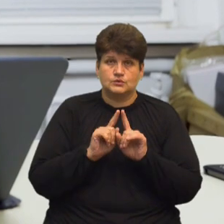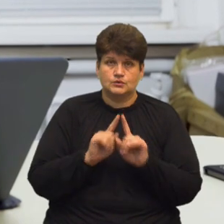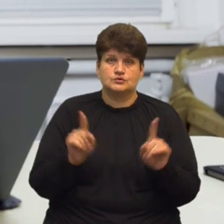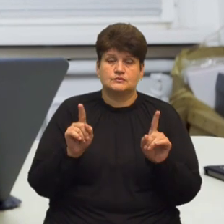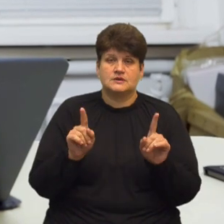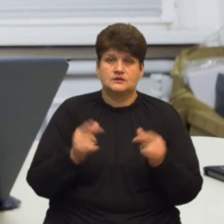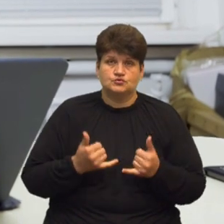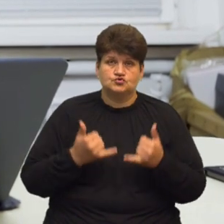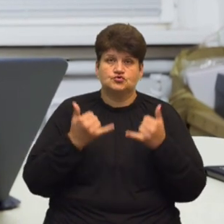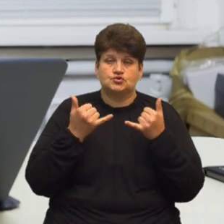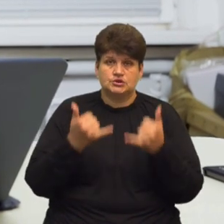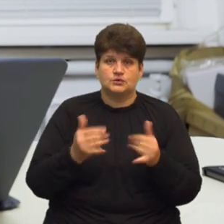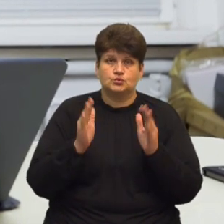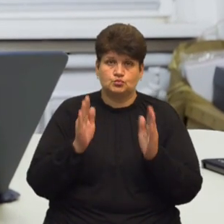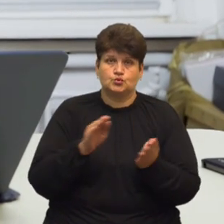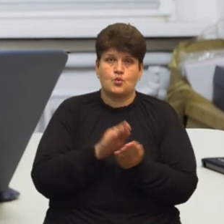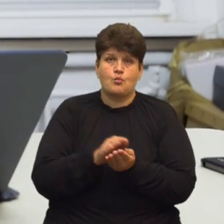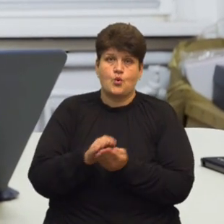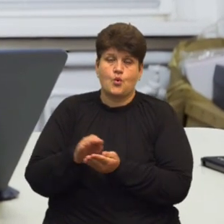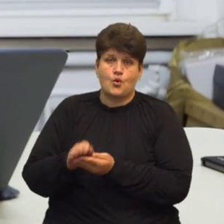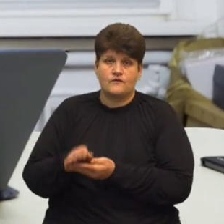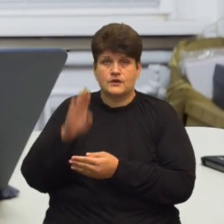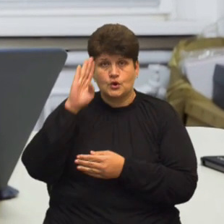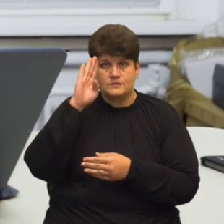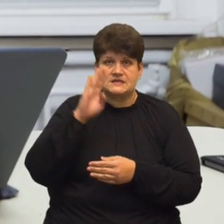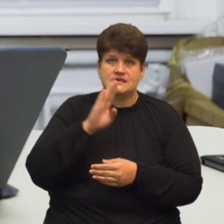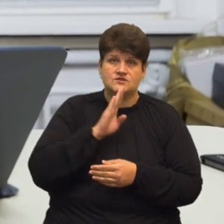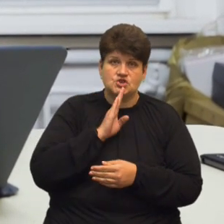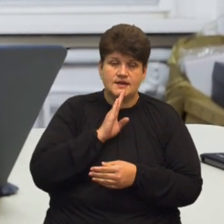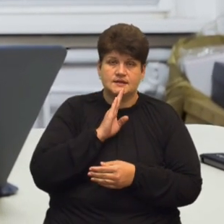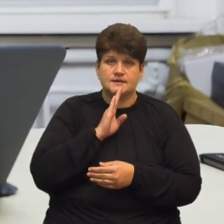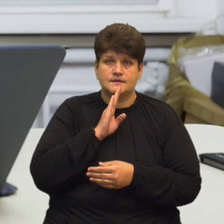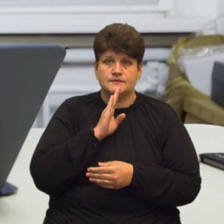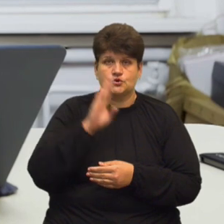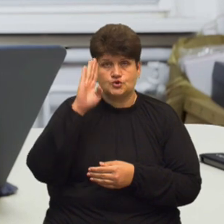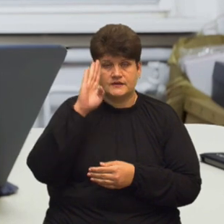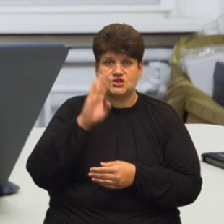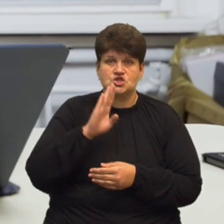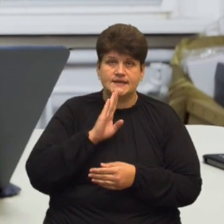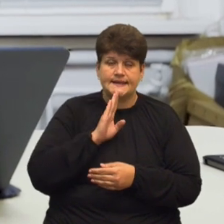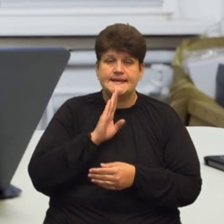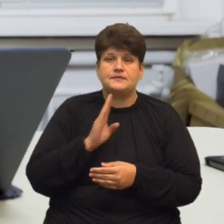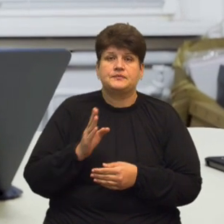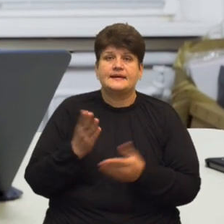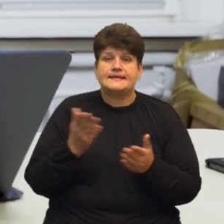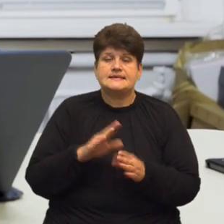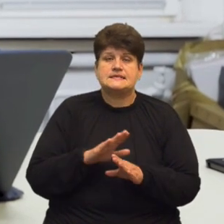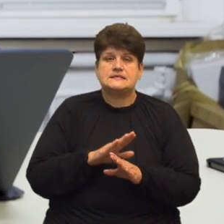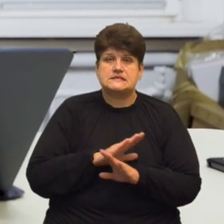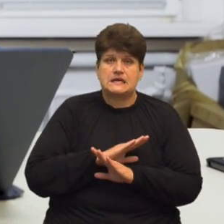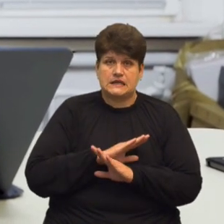шаною будуть поховані хлопці і дівчата Це чоловіки, жінки, які загинули